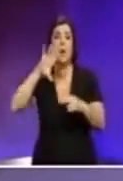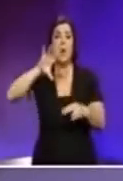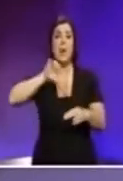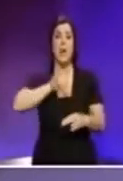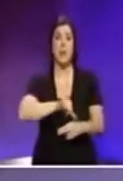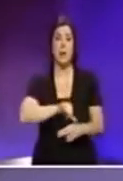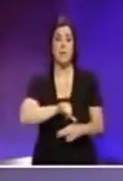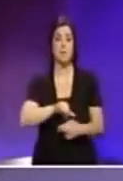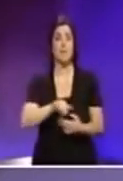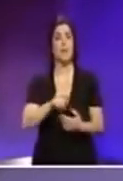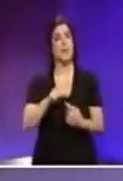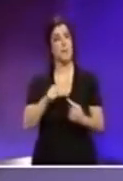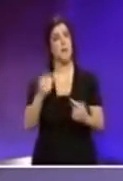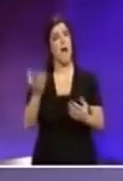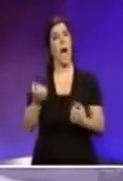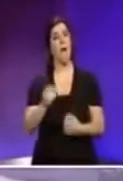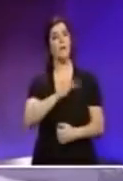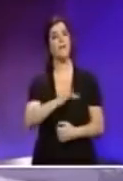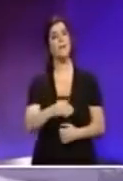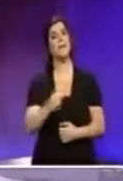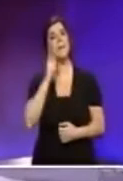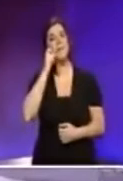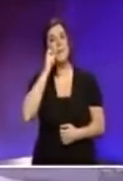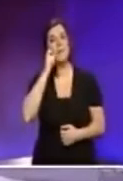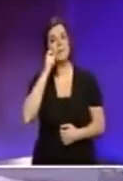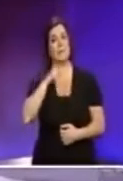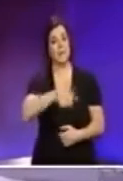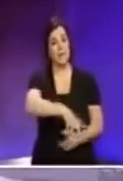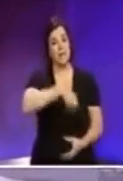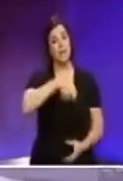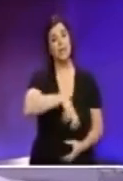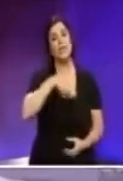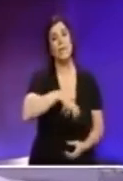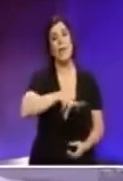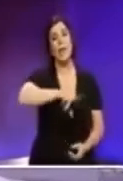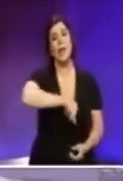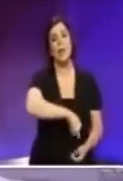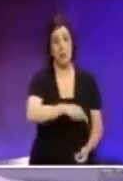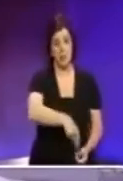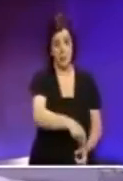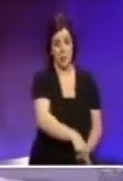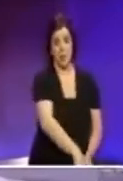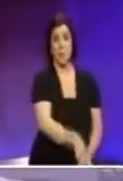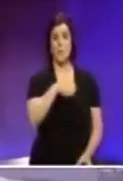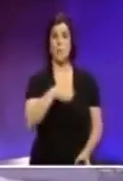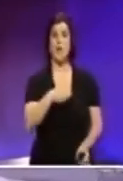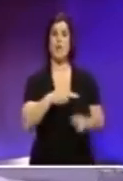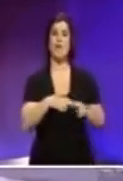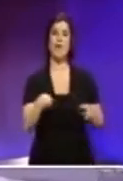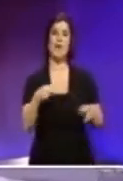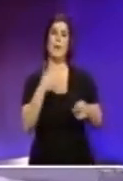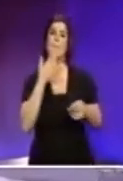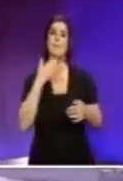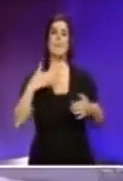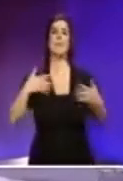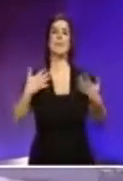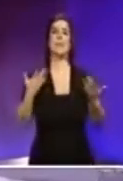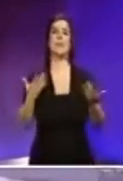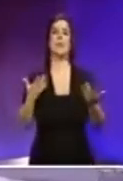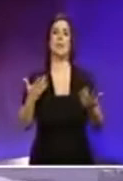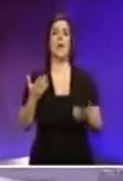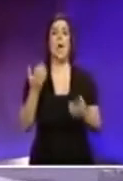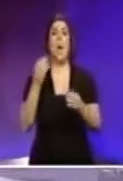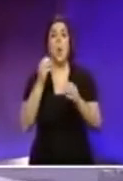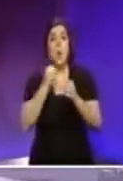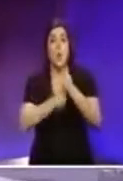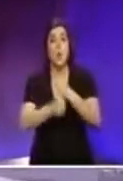-boreholes jittellaw li l-mapxej minnar maħħalsu għal liħ kif iridu mmeta iridu. Anna saħan sitra kompanija tal-minerali li t